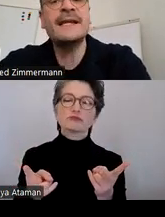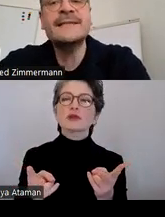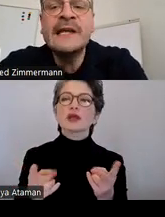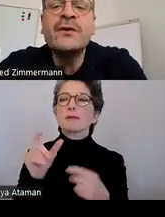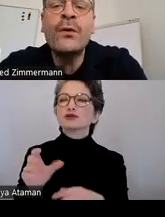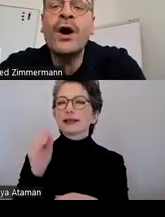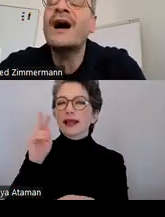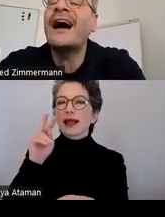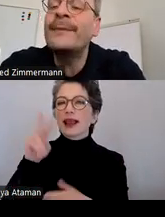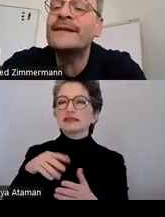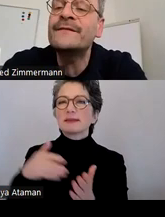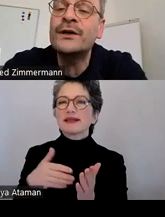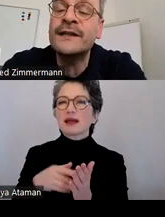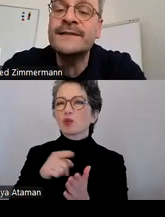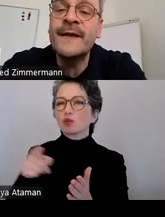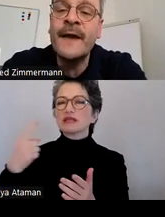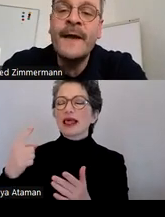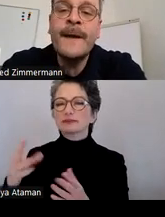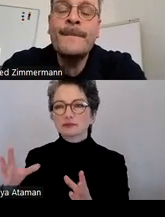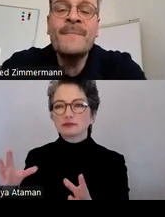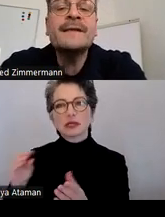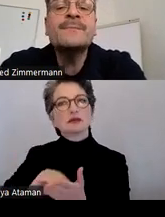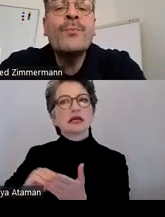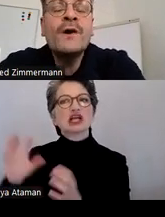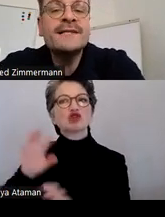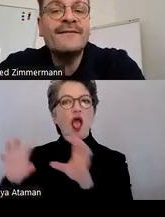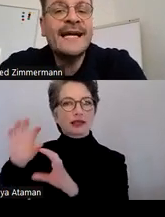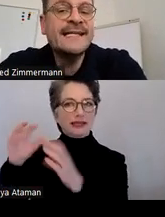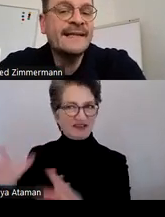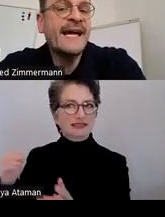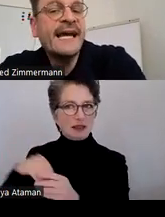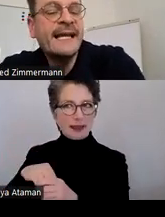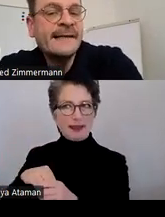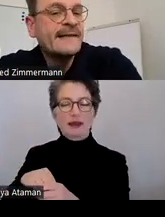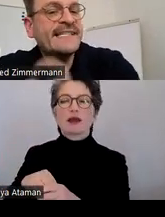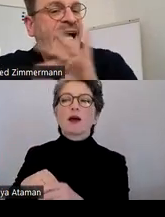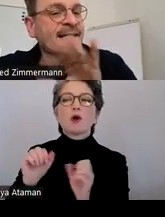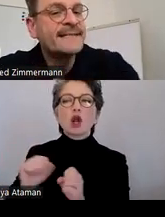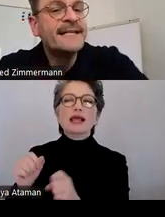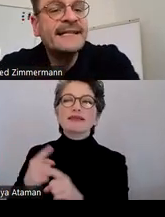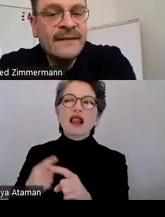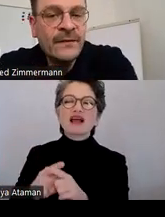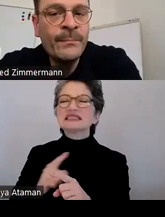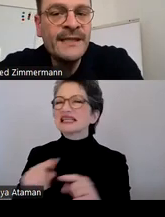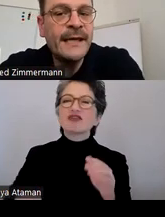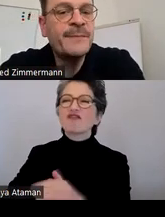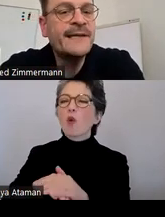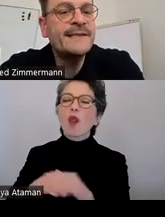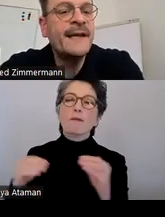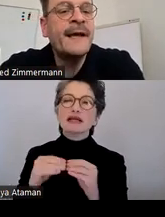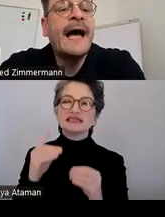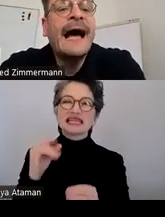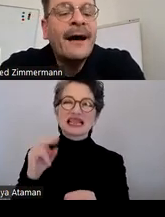Menschen mit Lesebehinderungen auch erarbeitet worden ist, die möglicherweise in Teilen nicht ganz dieser DIN-Norm hier